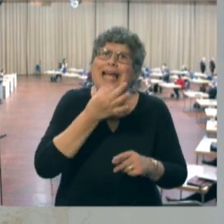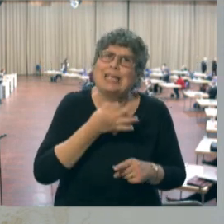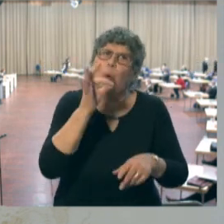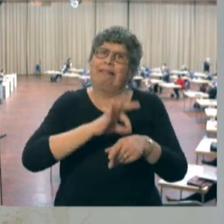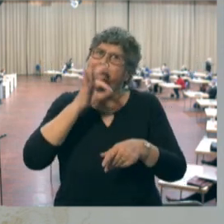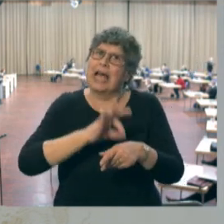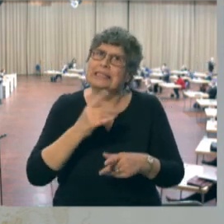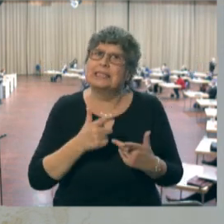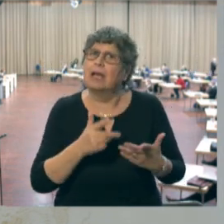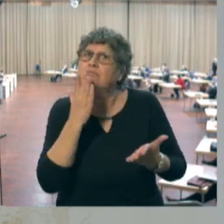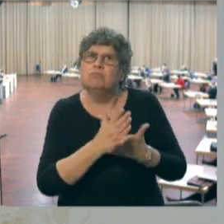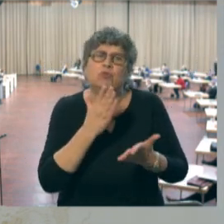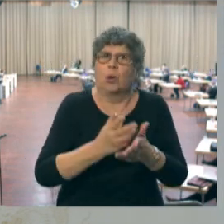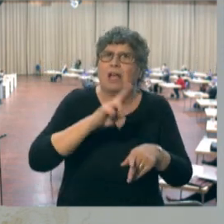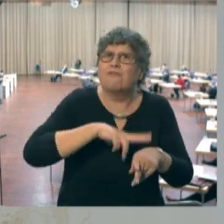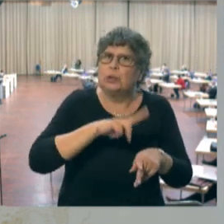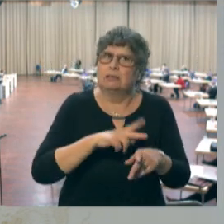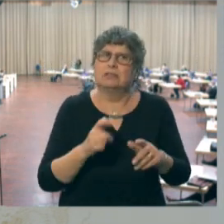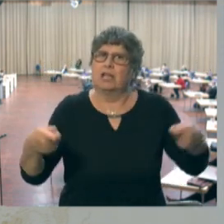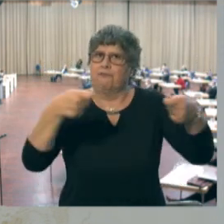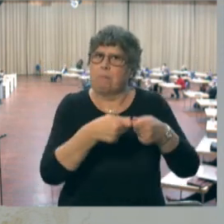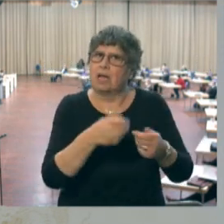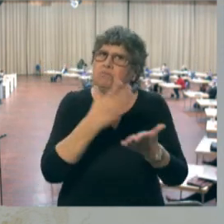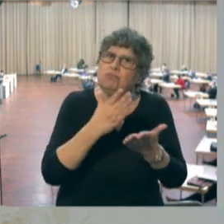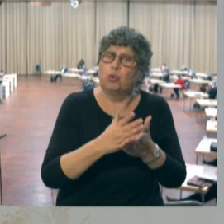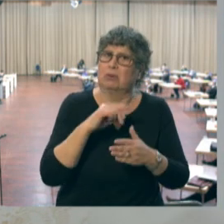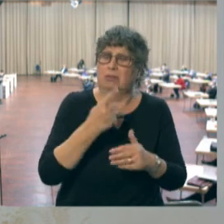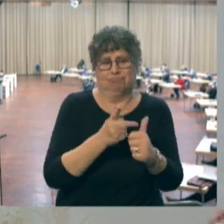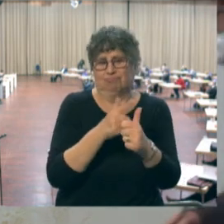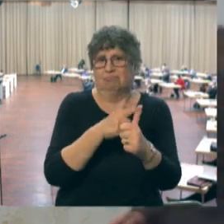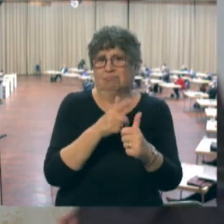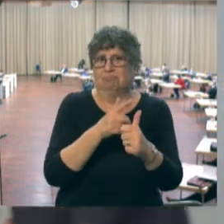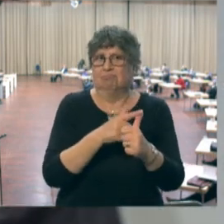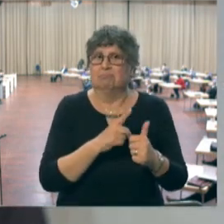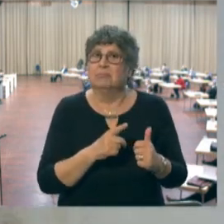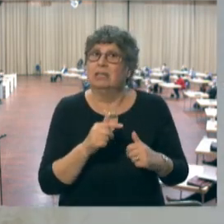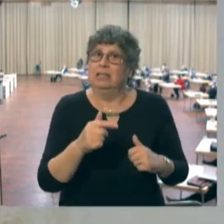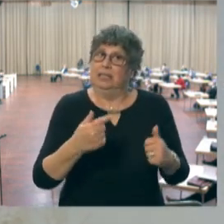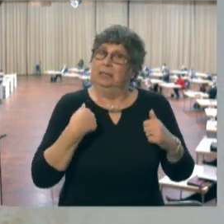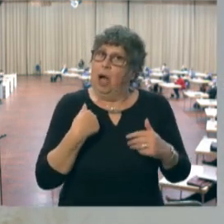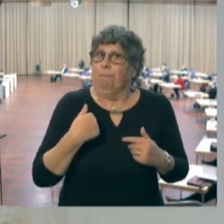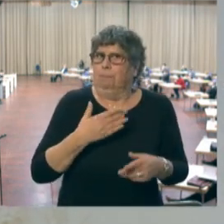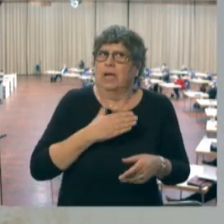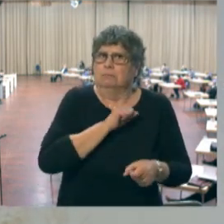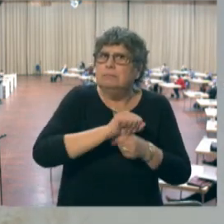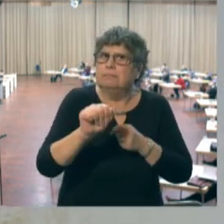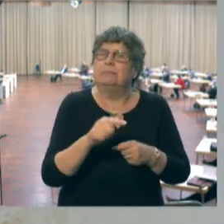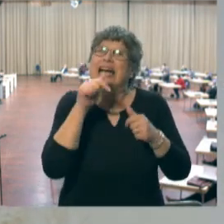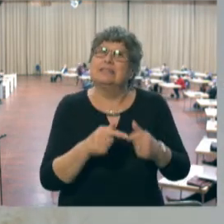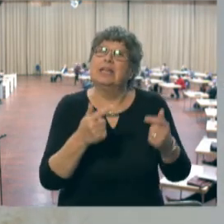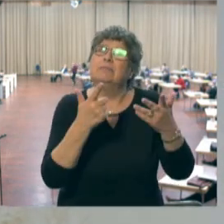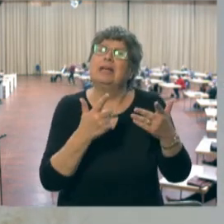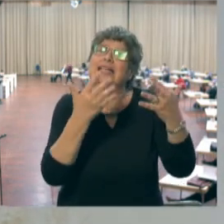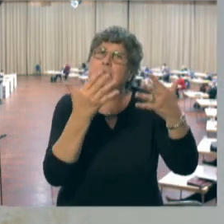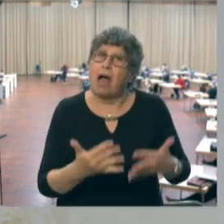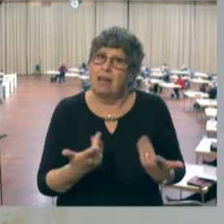durch Herrn Brixius, den Vorsitzenden des Verbandes folgendes gesagt. Erstens, auch das ist ein Einwand, den wir haben, die vorliegenden Zahlen